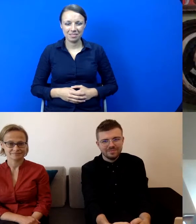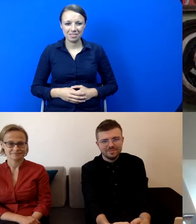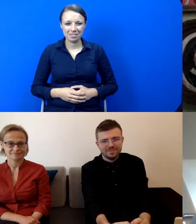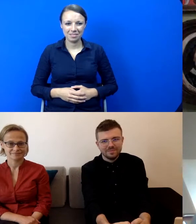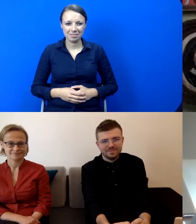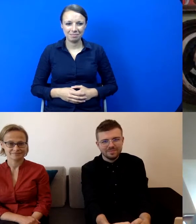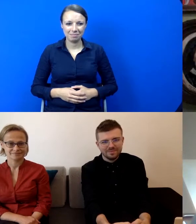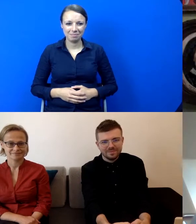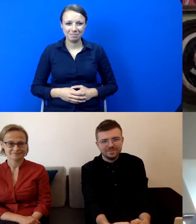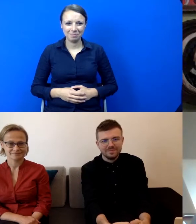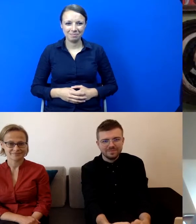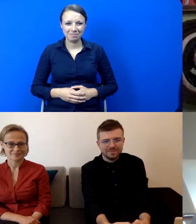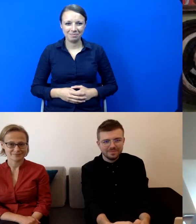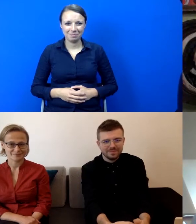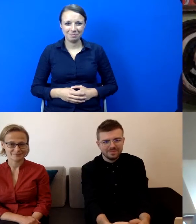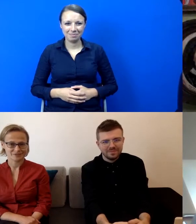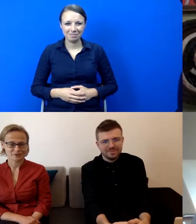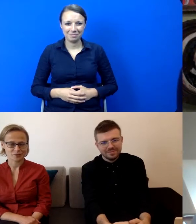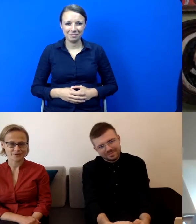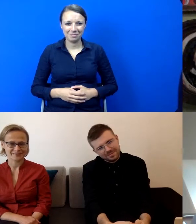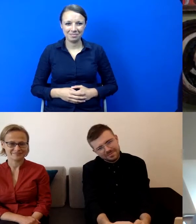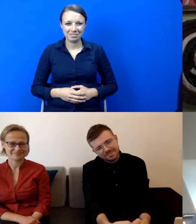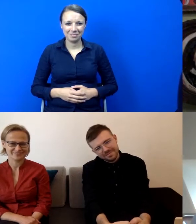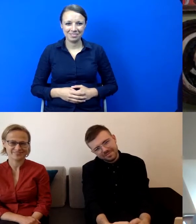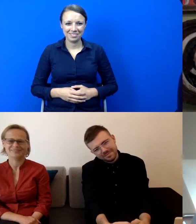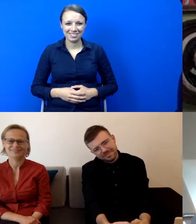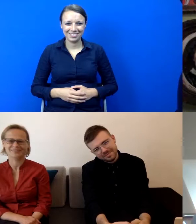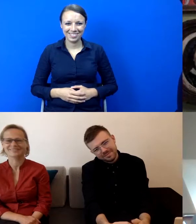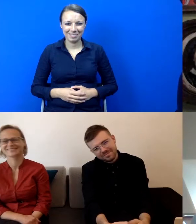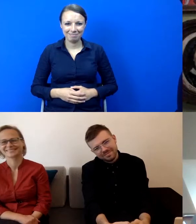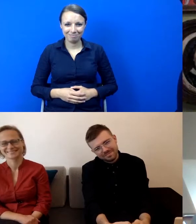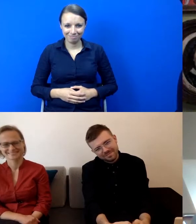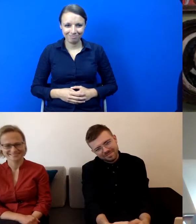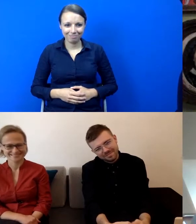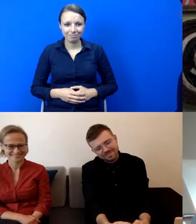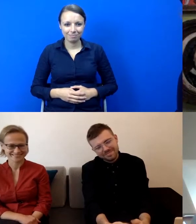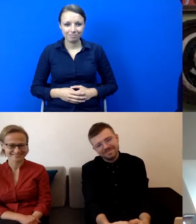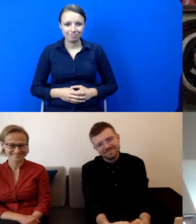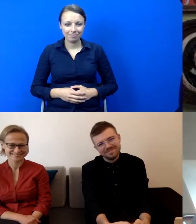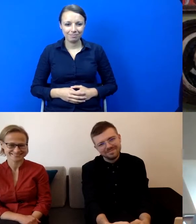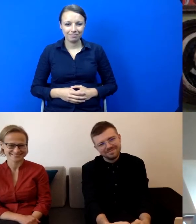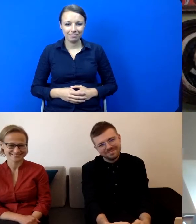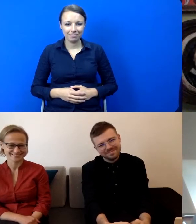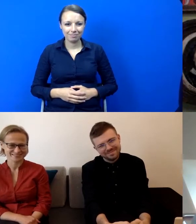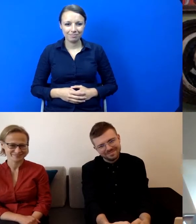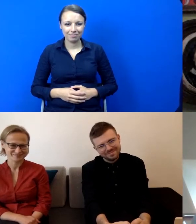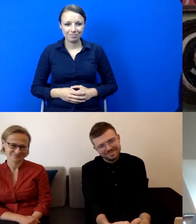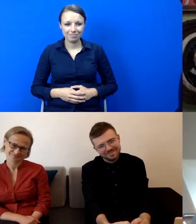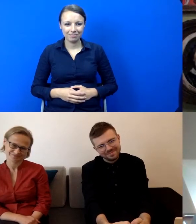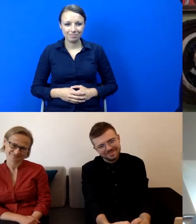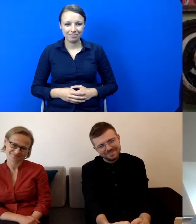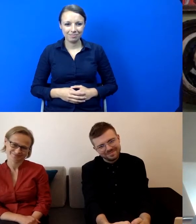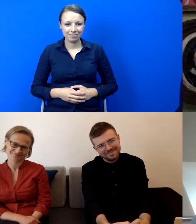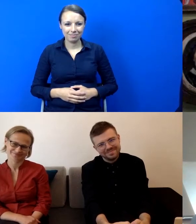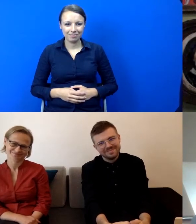Paulinę Celińską, znaną koordynatorkę dostępności też